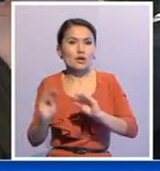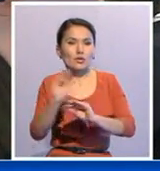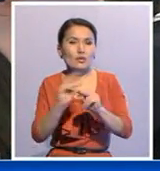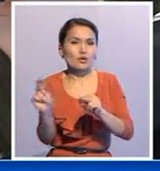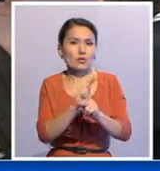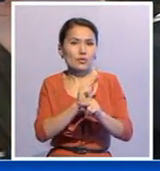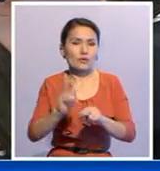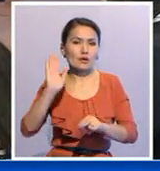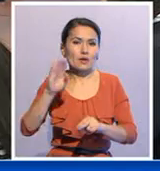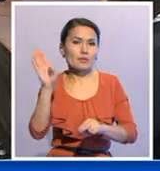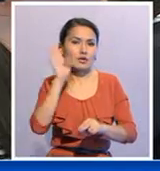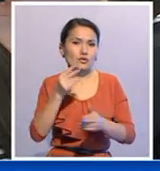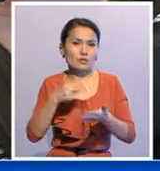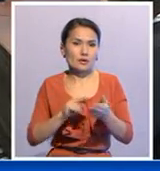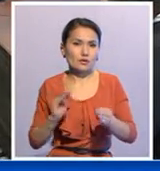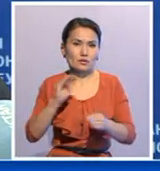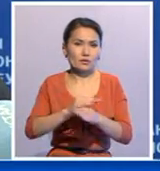Басқа салаларда баға тұрақты.